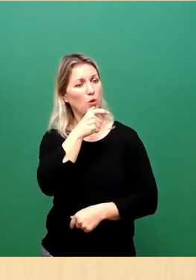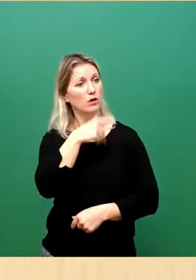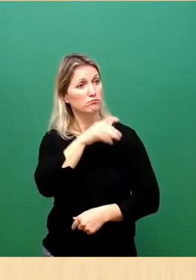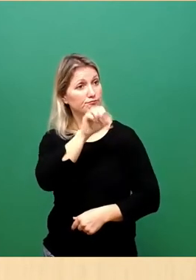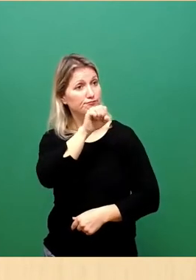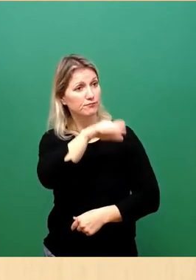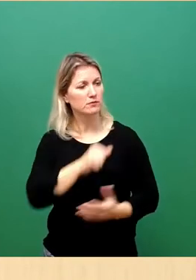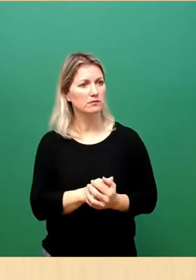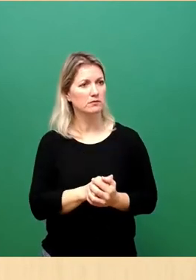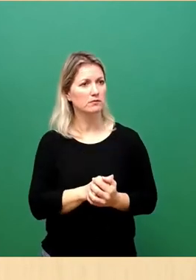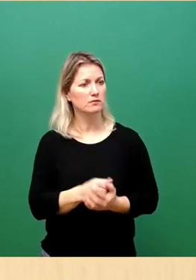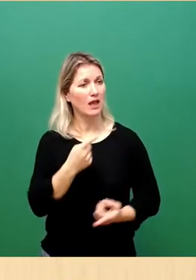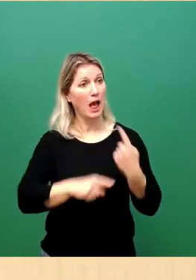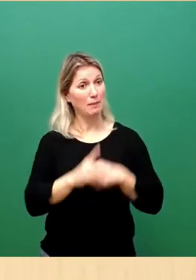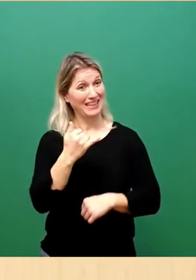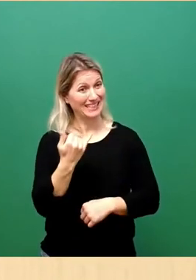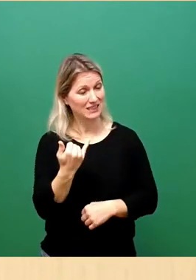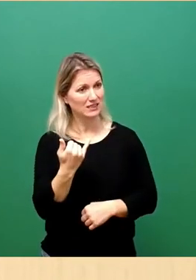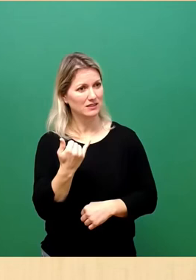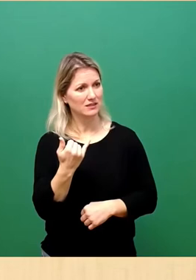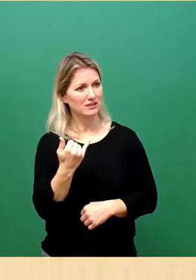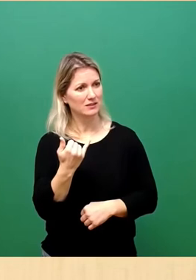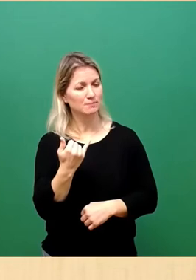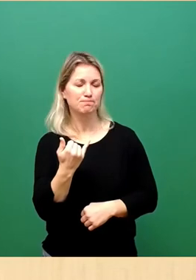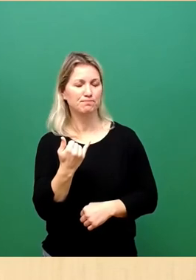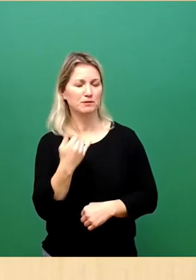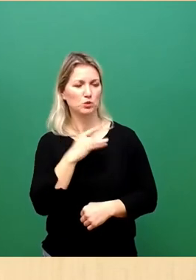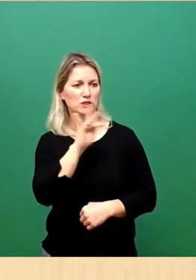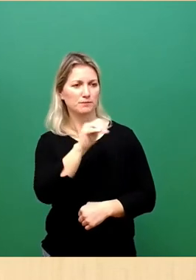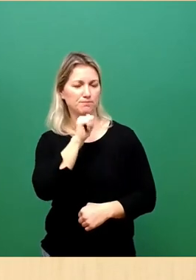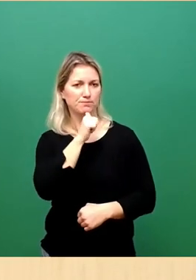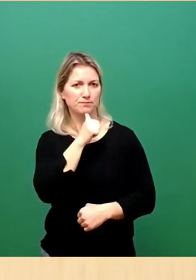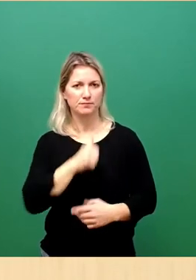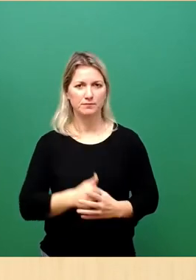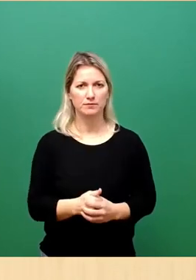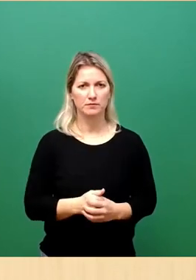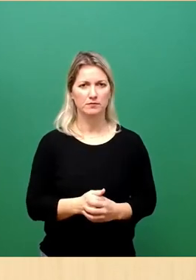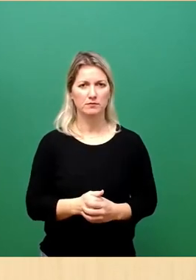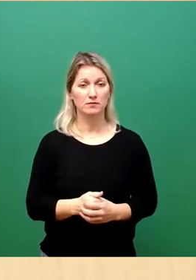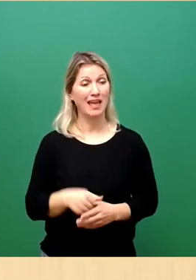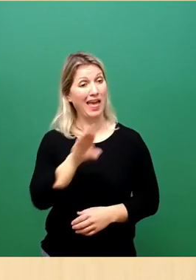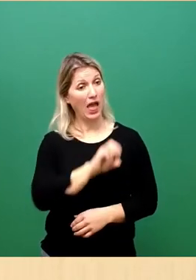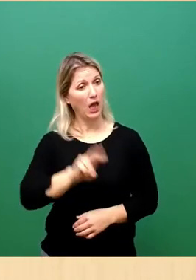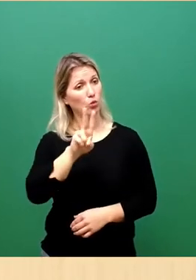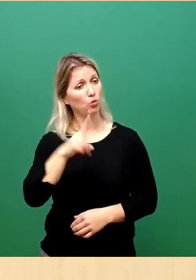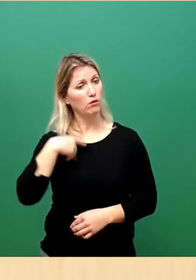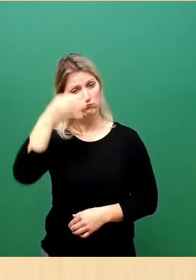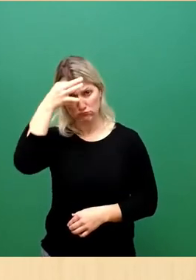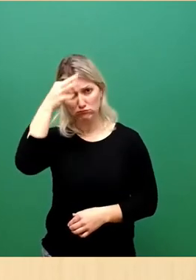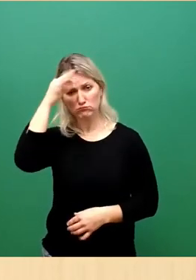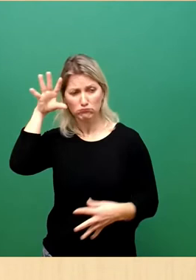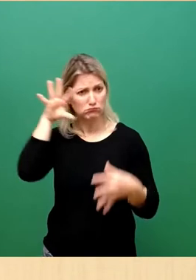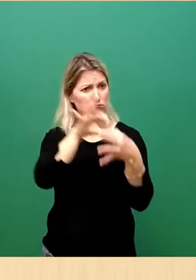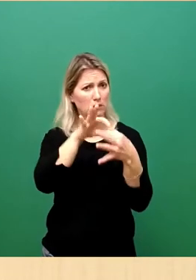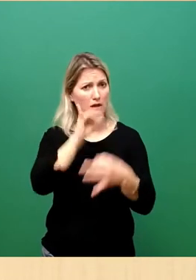so sehr muss ich ihm jetzt an dieser Stelle widersprechen. Ich bin ein glührender Anhänger der EU und nach mir könnte die auch